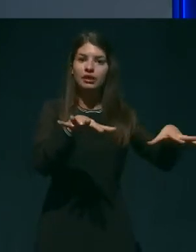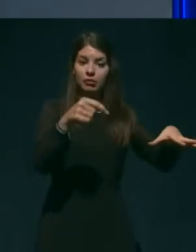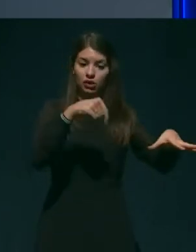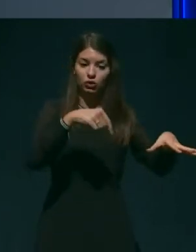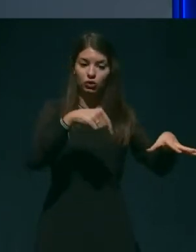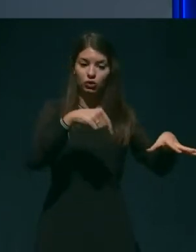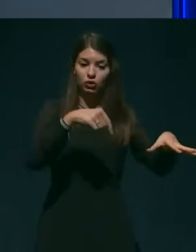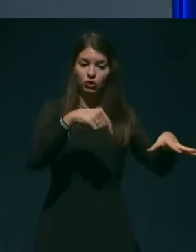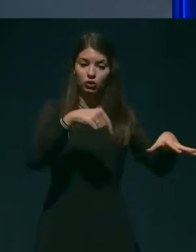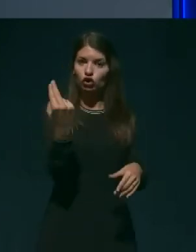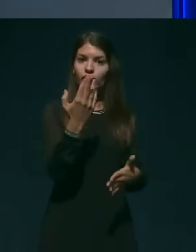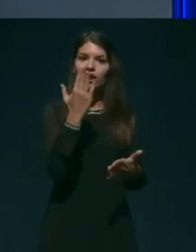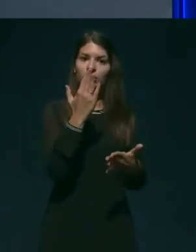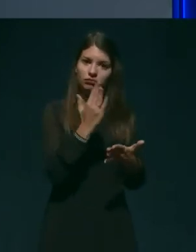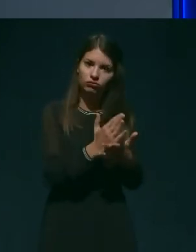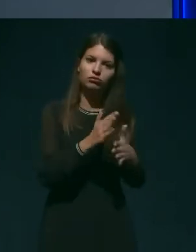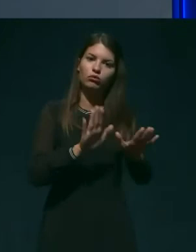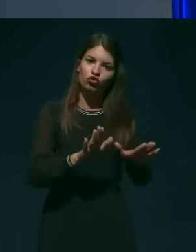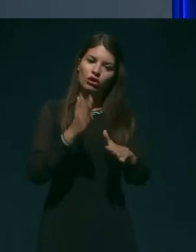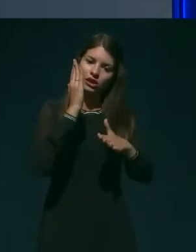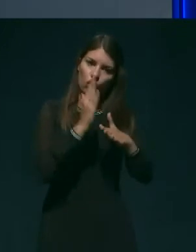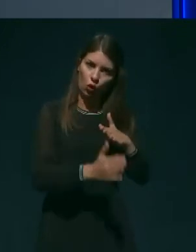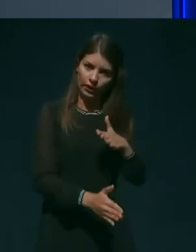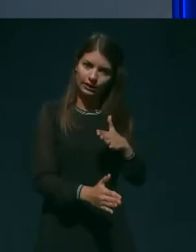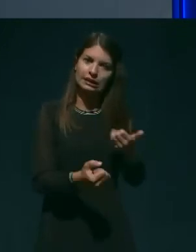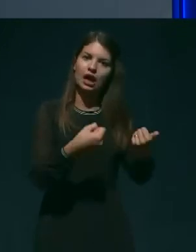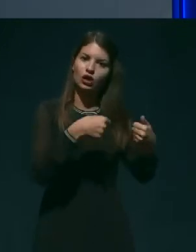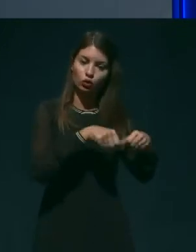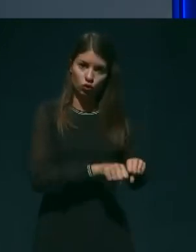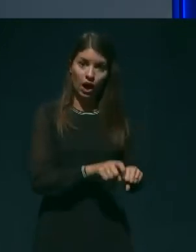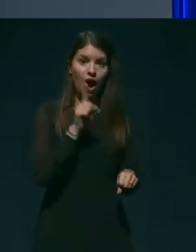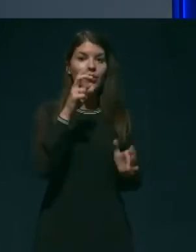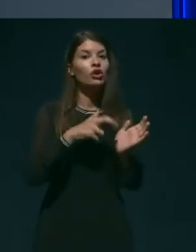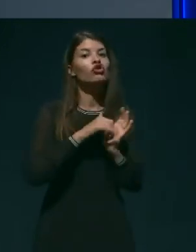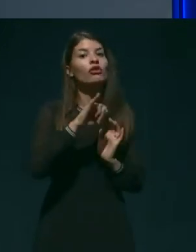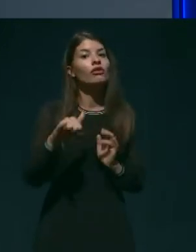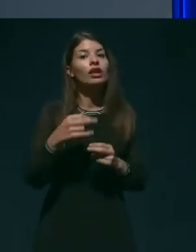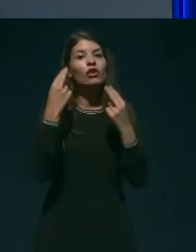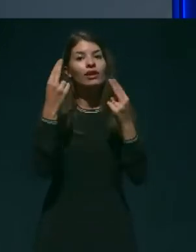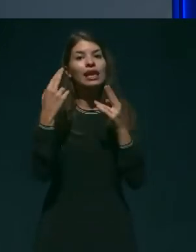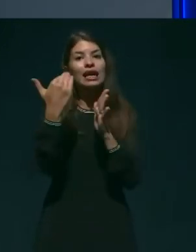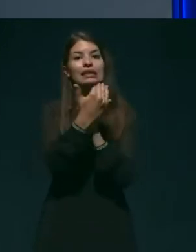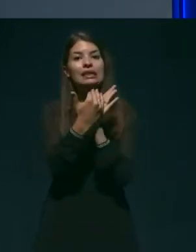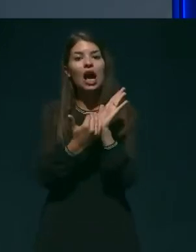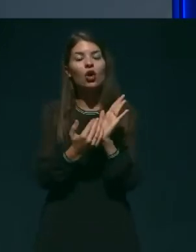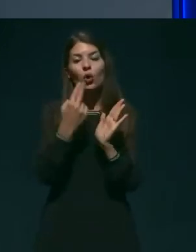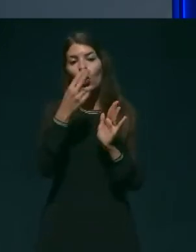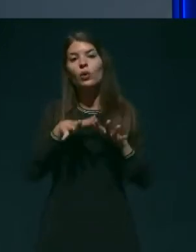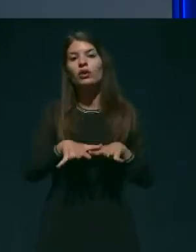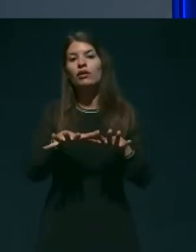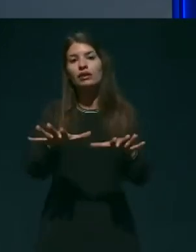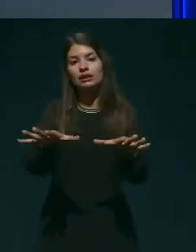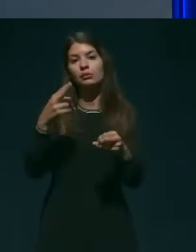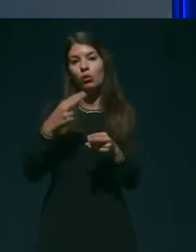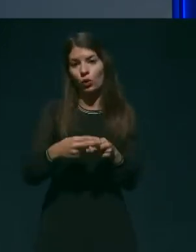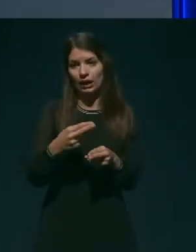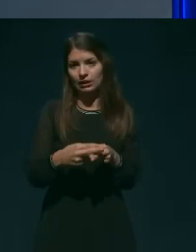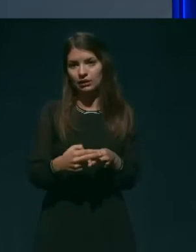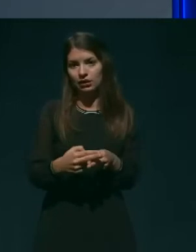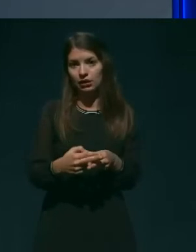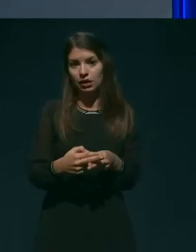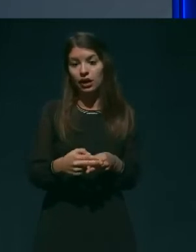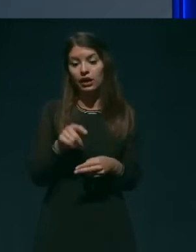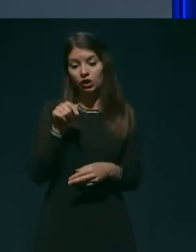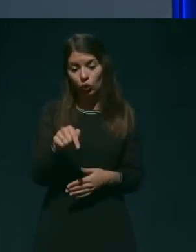izteka. Vedno velja zakon o nalezljivih boleznih, na podlagi katerega bodo nekateri ukrepi